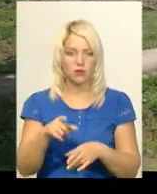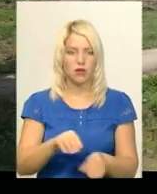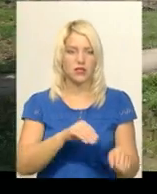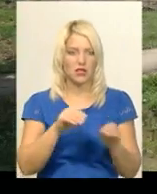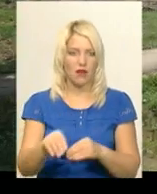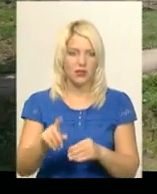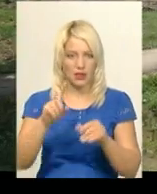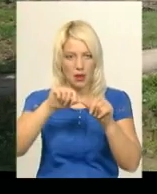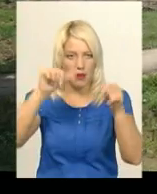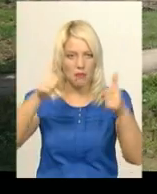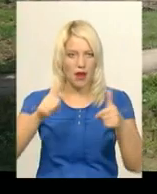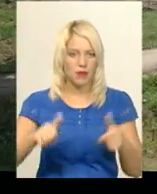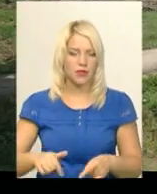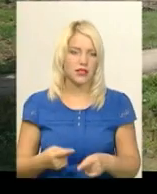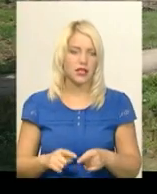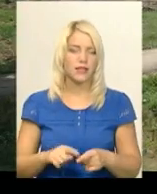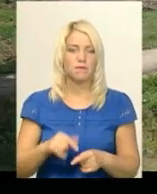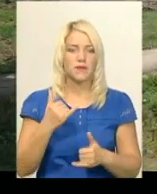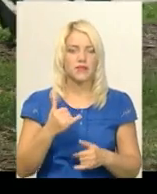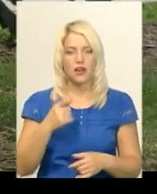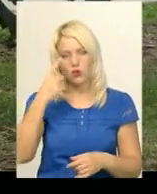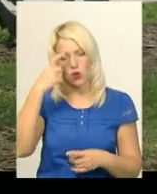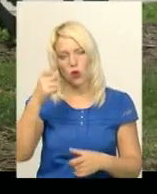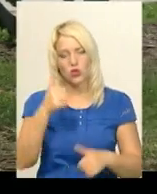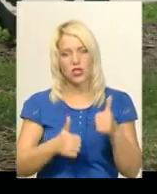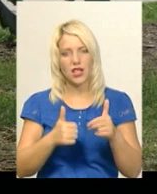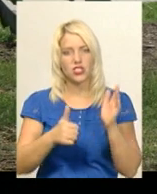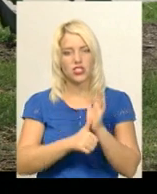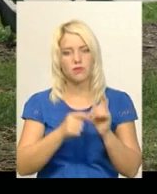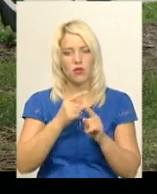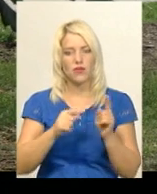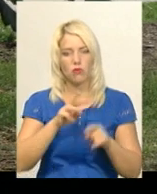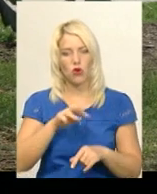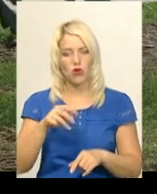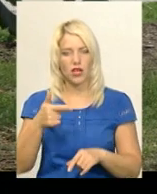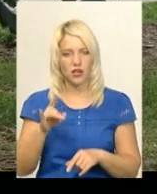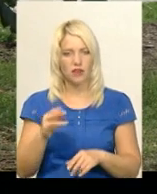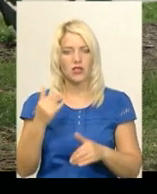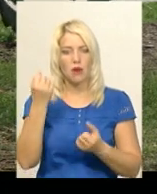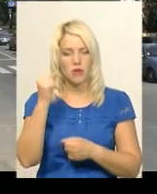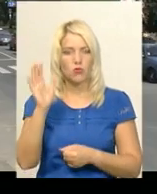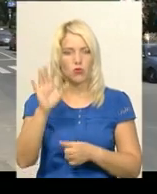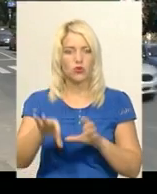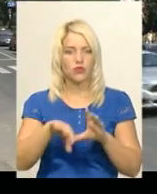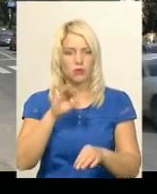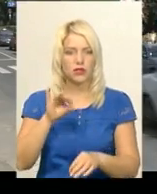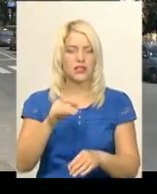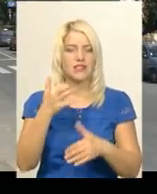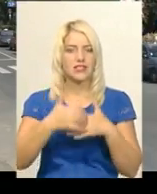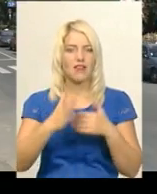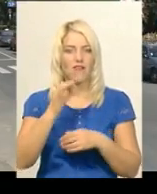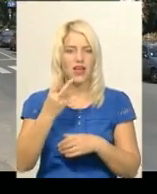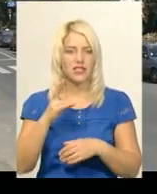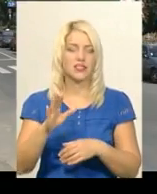'ятника. Зараз оголошено тендер на 6,5 мільйонів гривень. Його переможця, каже Василь Новачок, визначить у середині вересня. Тоді ж підрядник